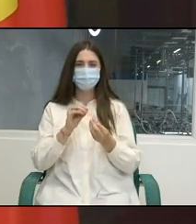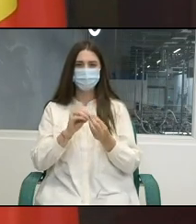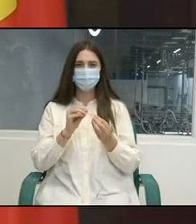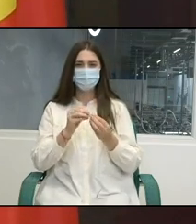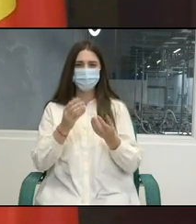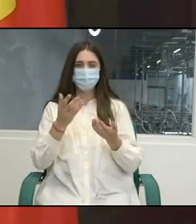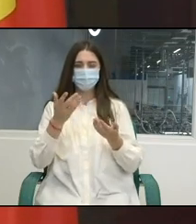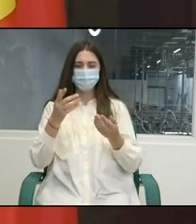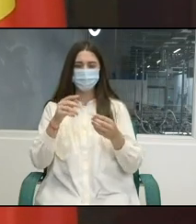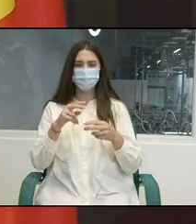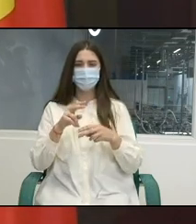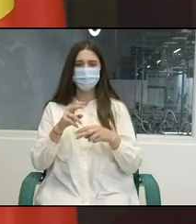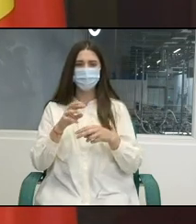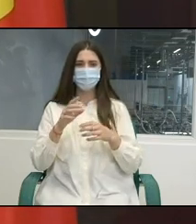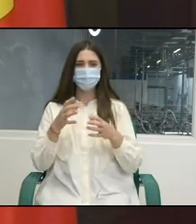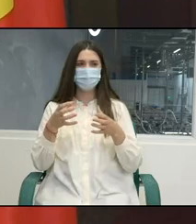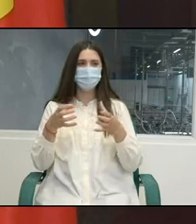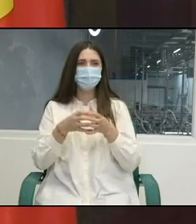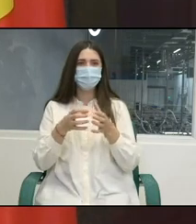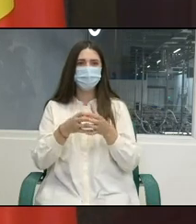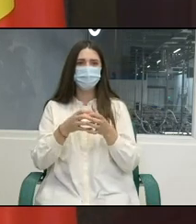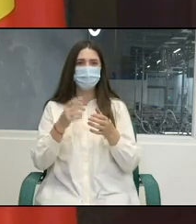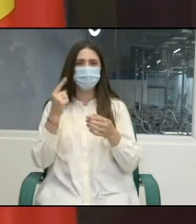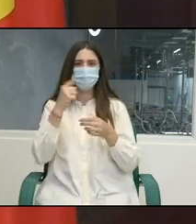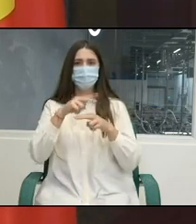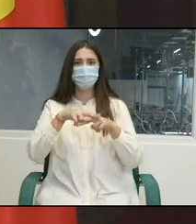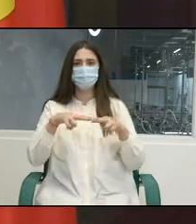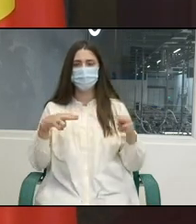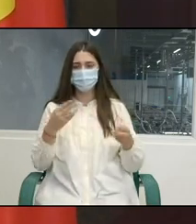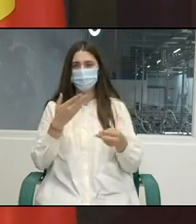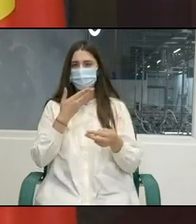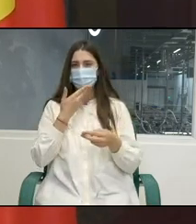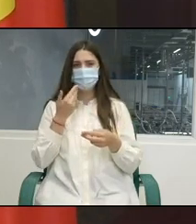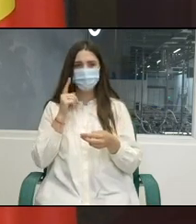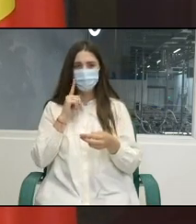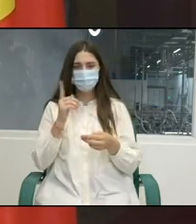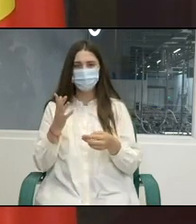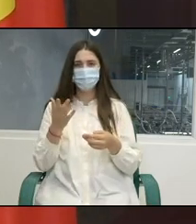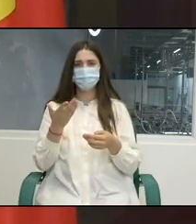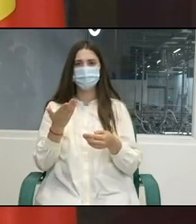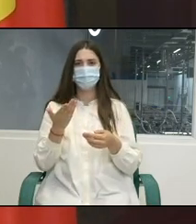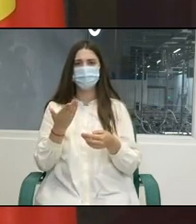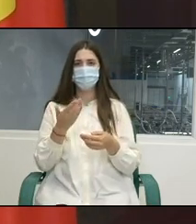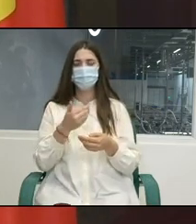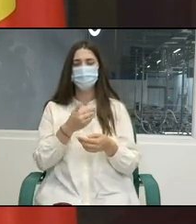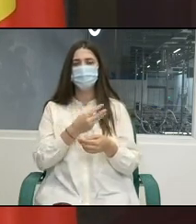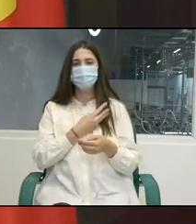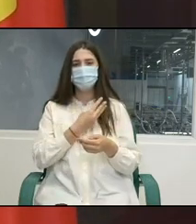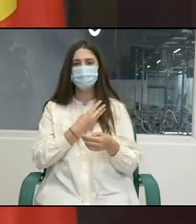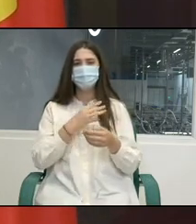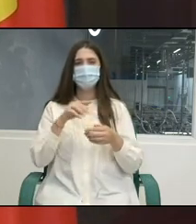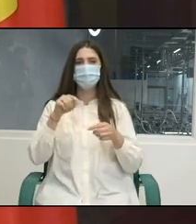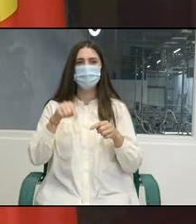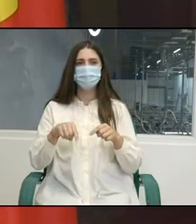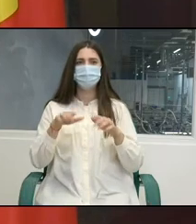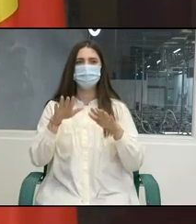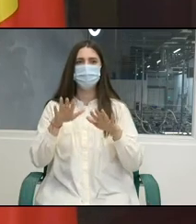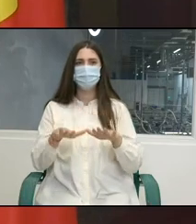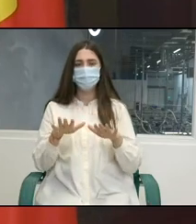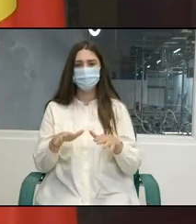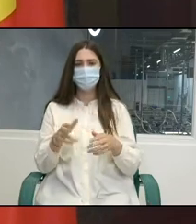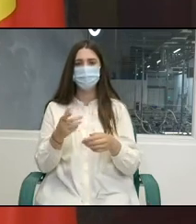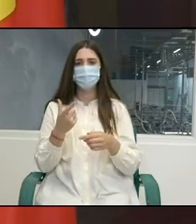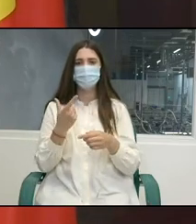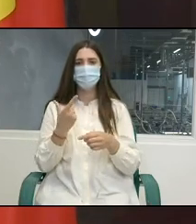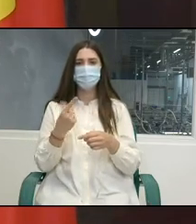conferință, să dăm mai multă savoare și mai mult dinamism și culoare acestui eveniment și nu în ultima